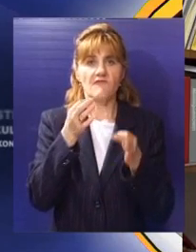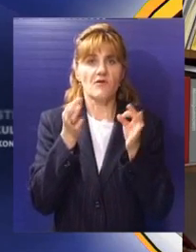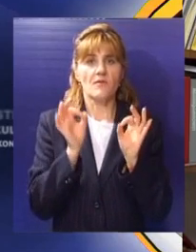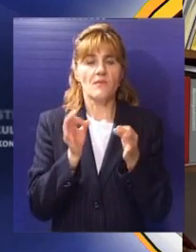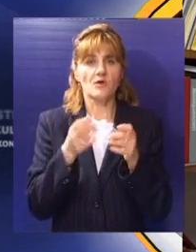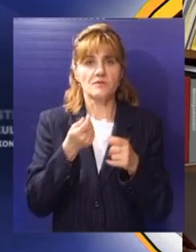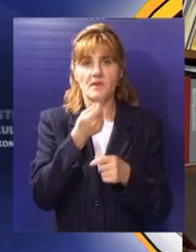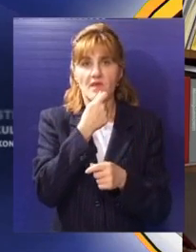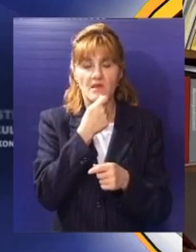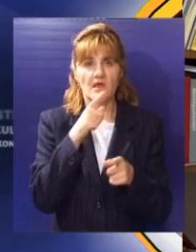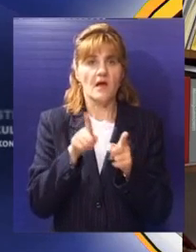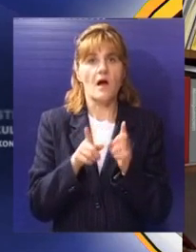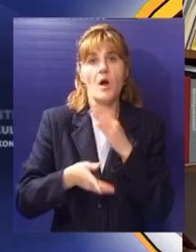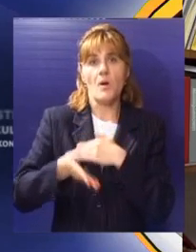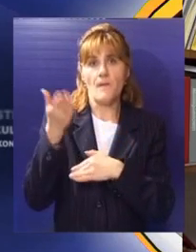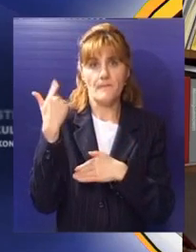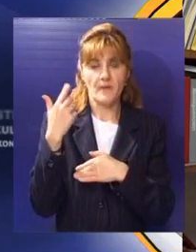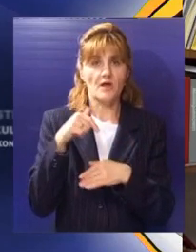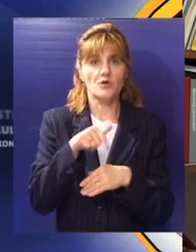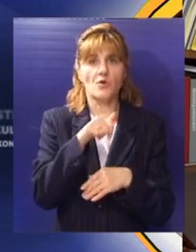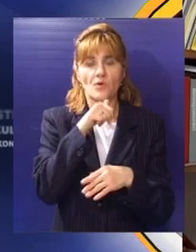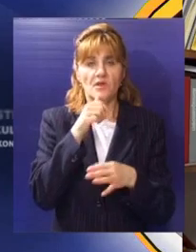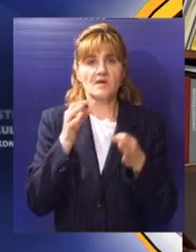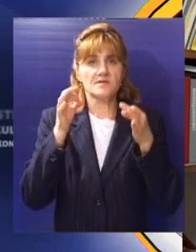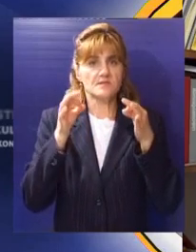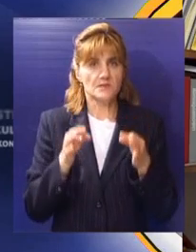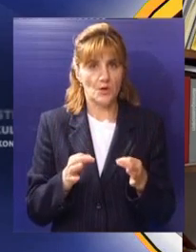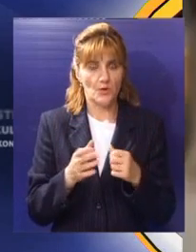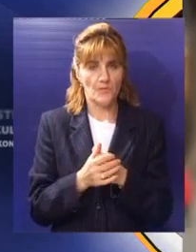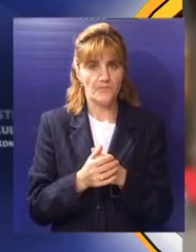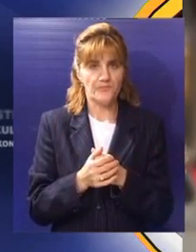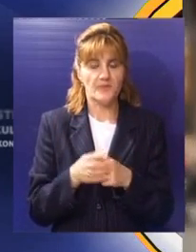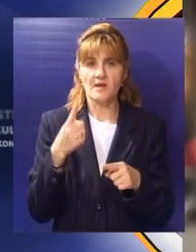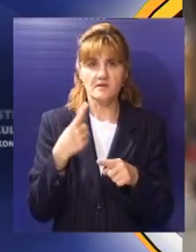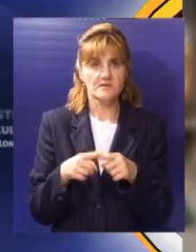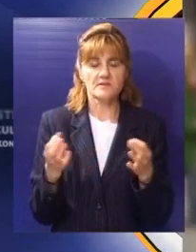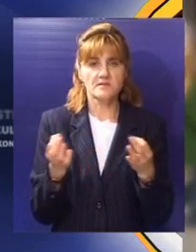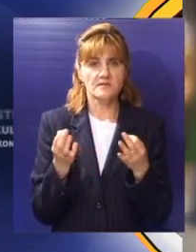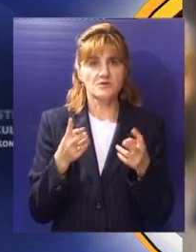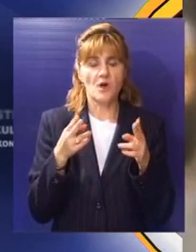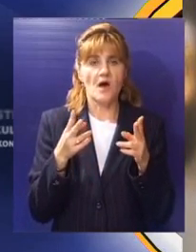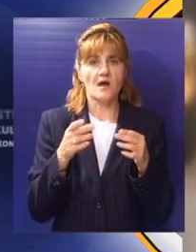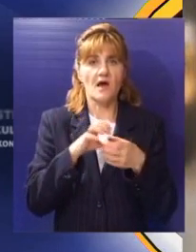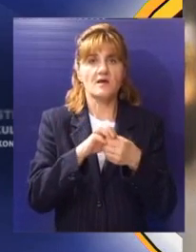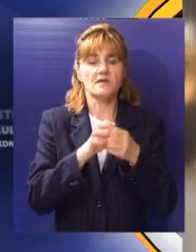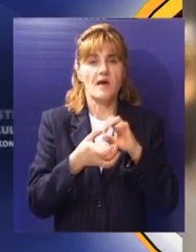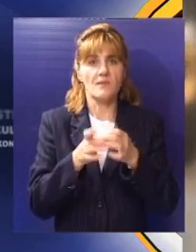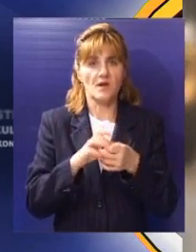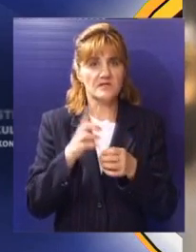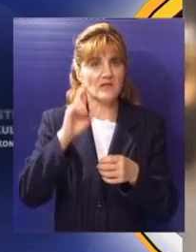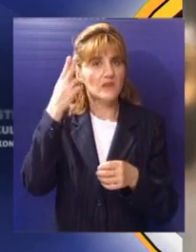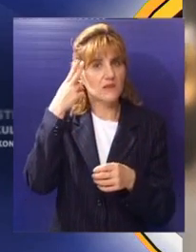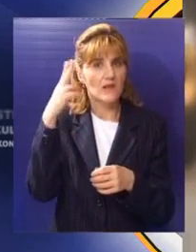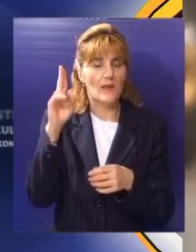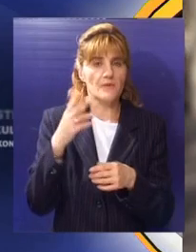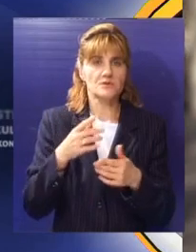zahtevaju neku restriktivnu dijetu kao što je to bilo ranije i veoma su pouzdani. Uzroci raka debelog creva nisu potpunosti poznati.